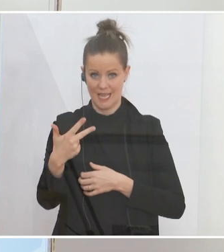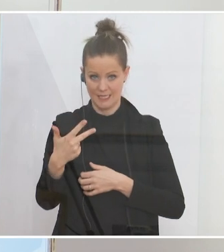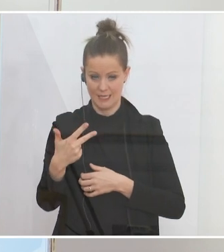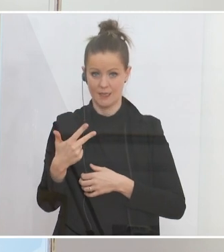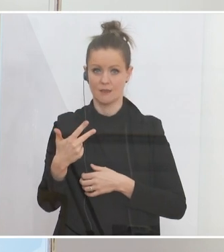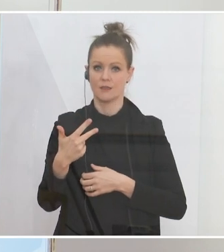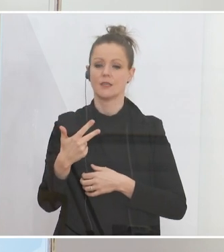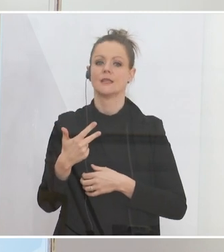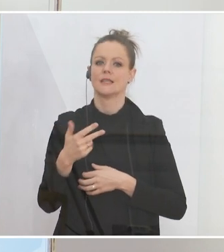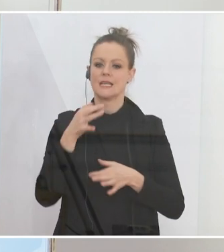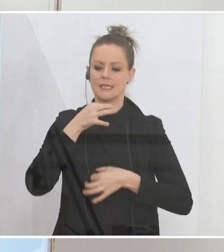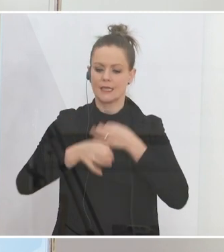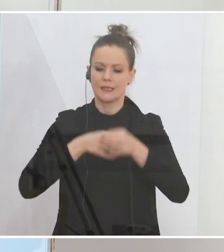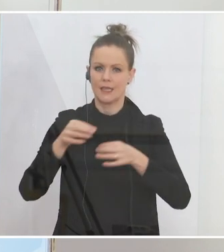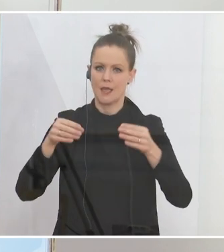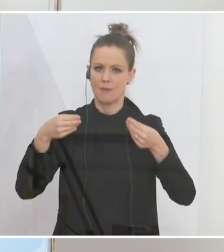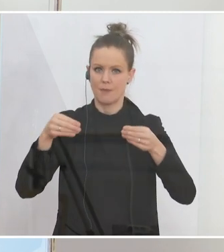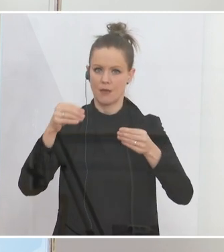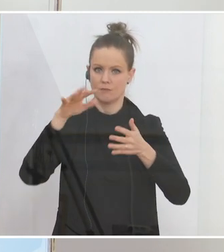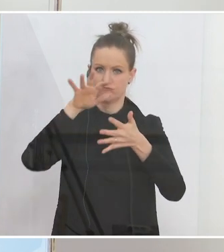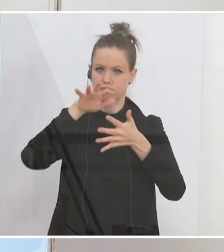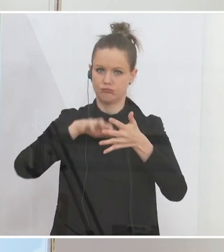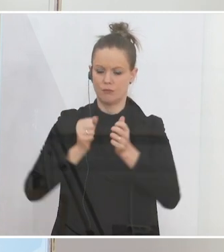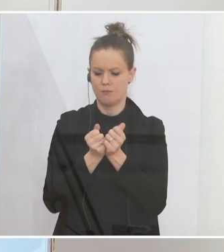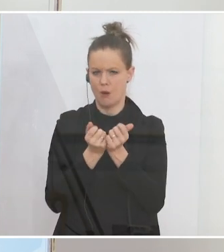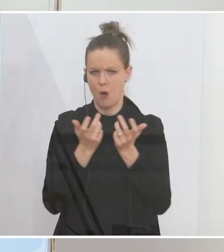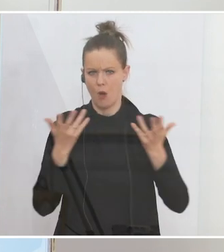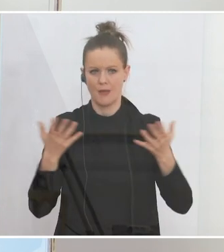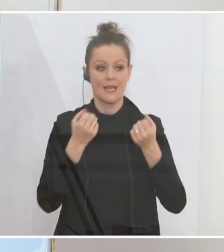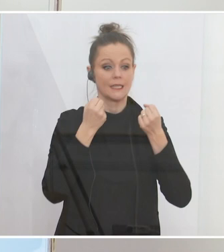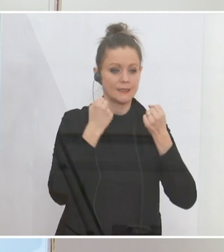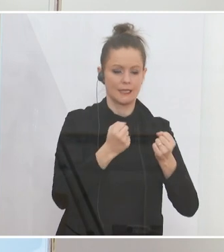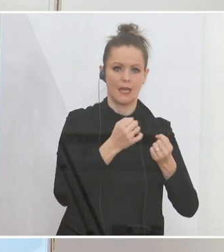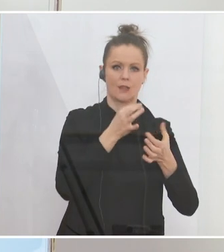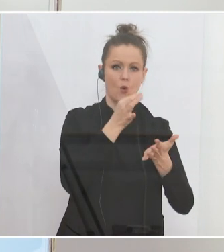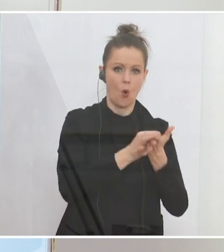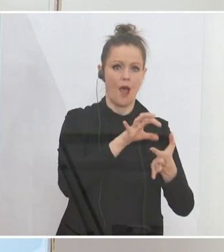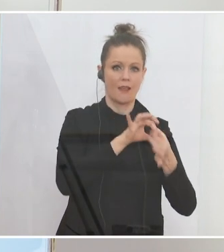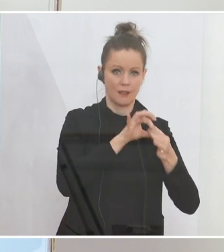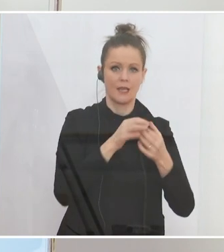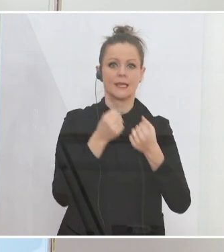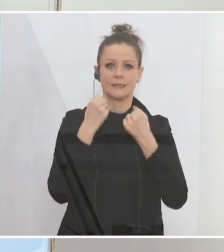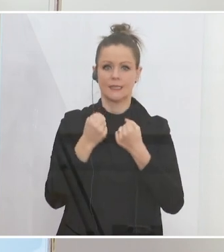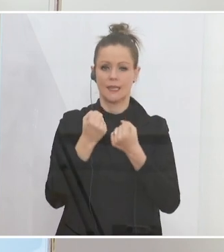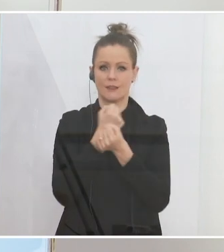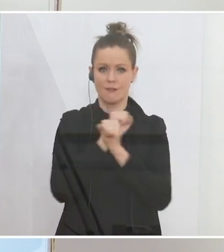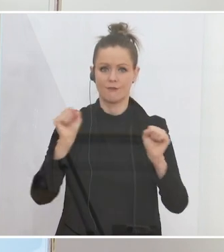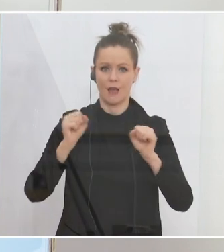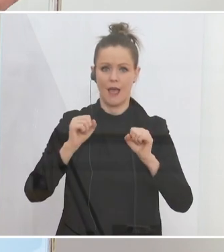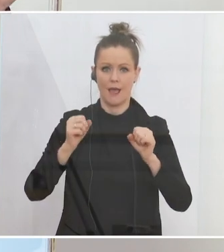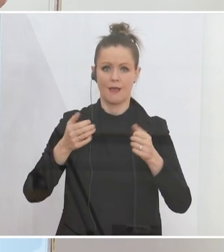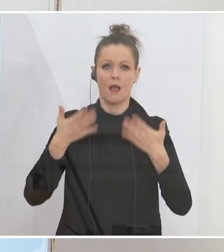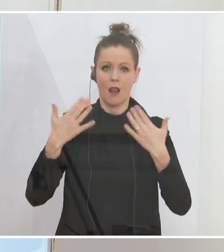Strategiepapier sein, wo wir all die Themen angehen, von der Sicherheit im Ort, von der Sicherheit auf Freilandstraßen,